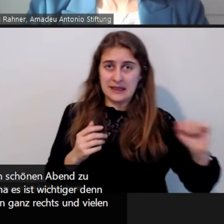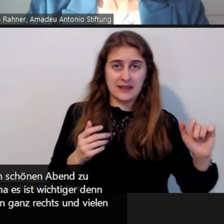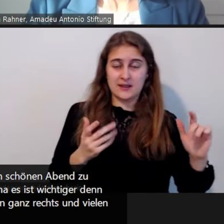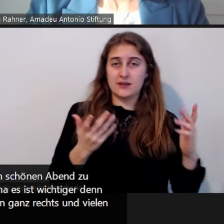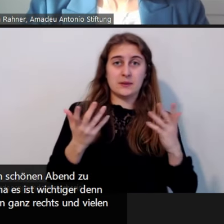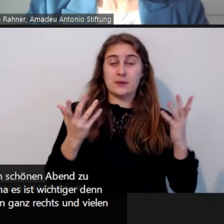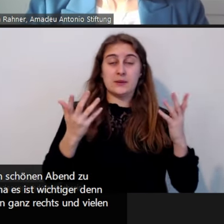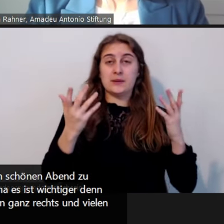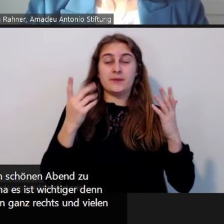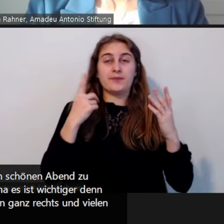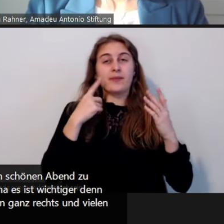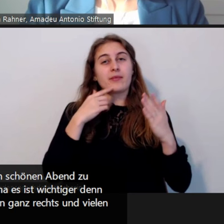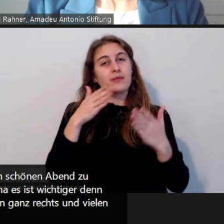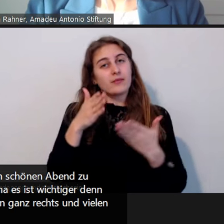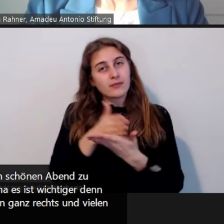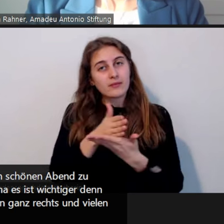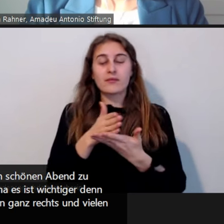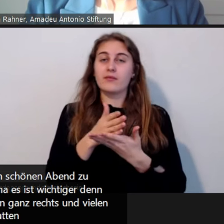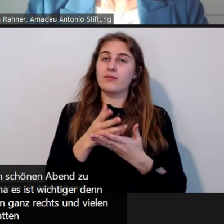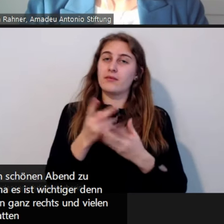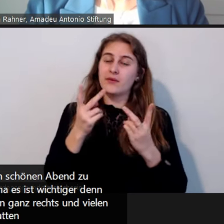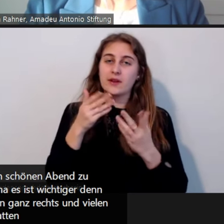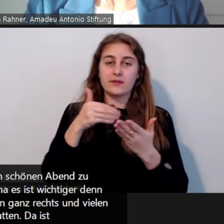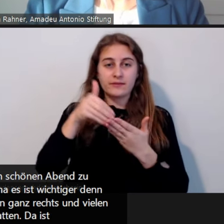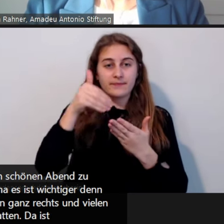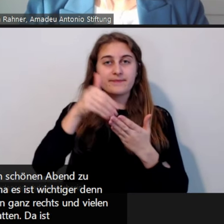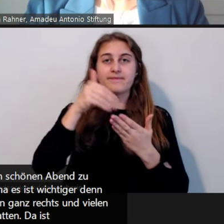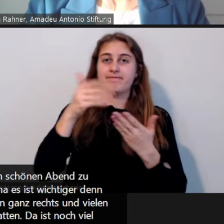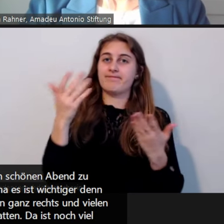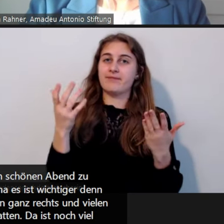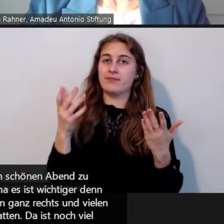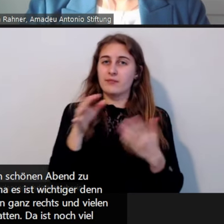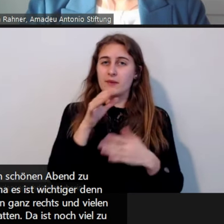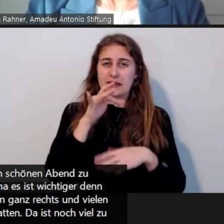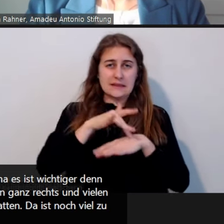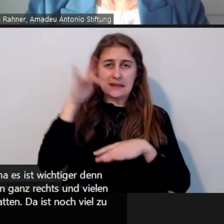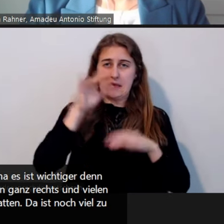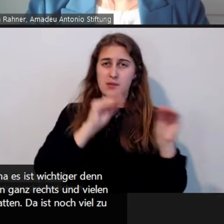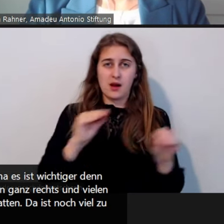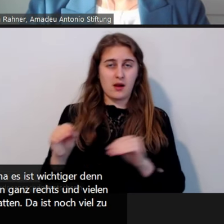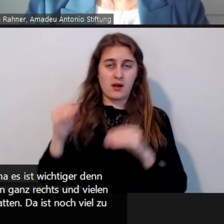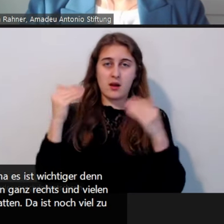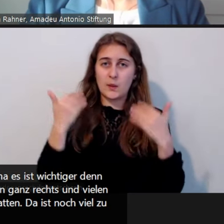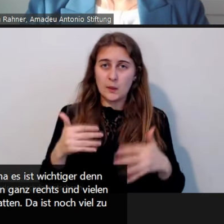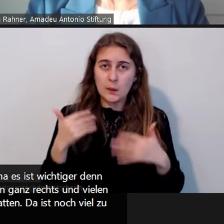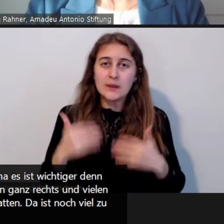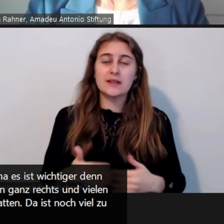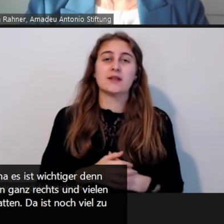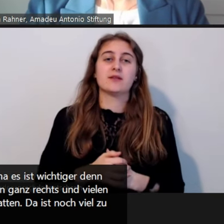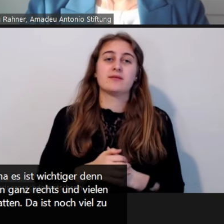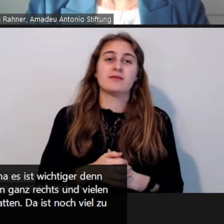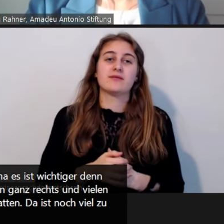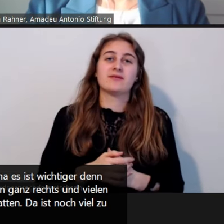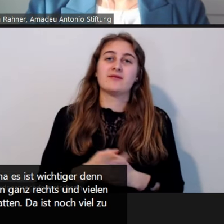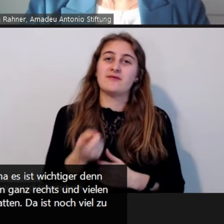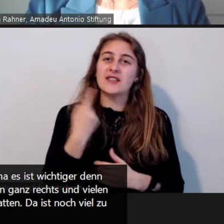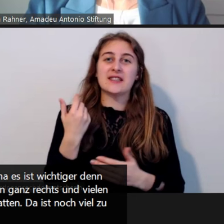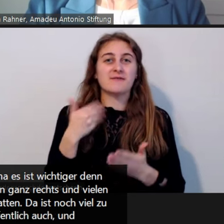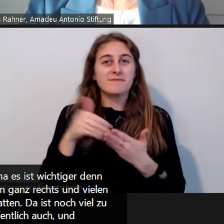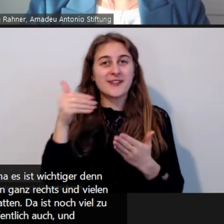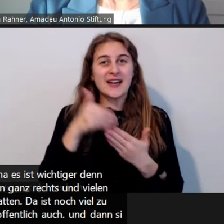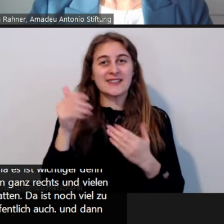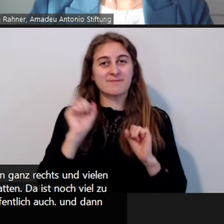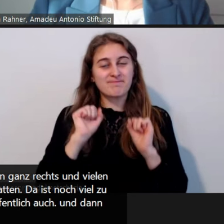konservativen, mittigen Debatten. Da ist noch viel zu wenig Sensibilität da. Wir bleiben dran, Sie hoffentlich auch und dann